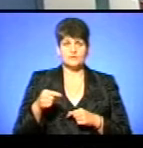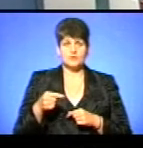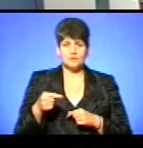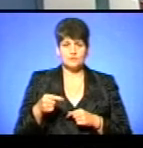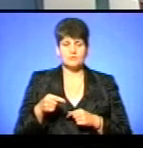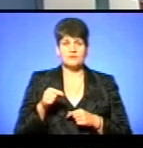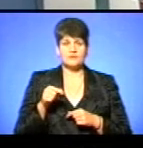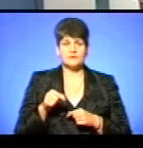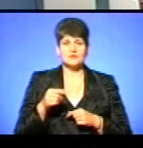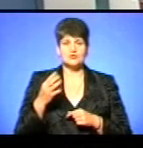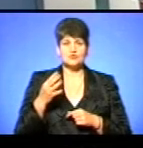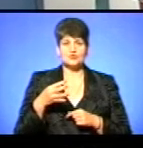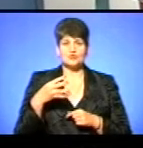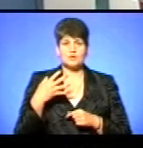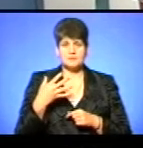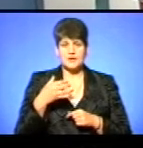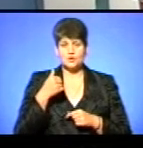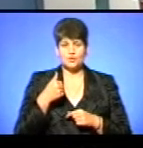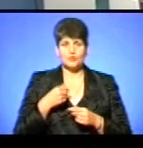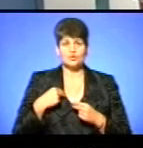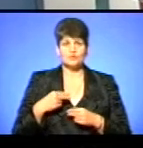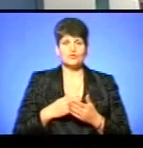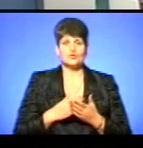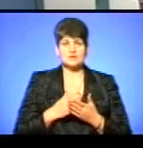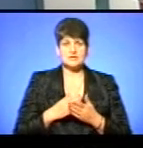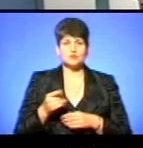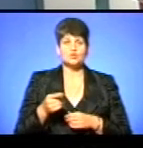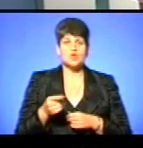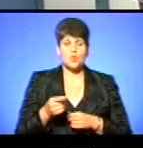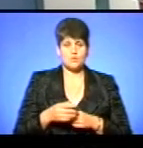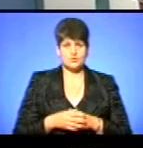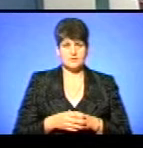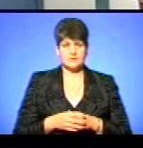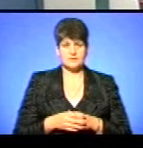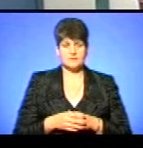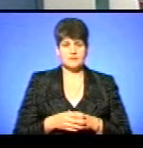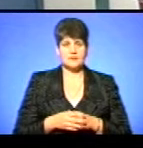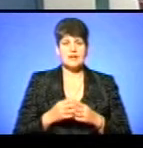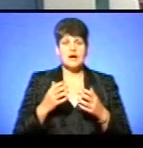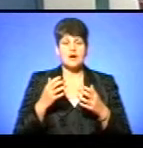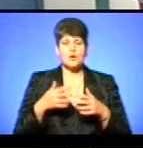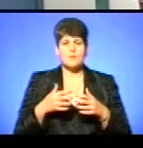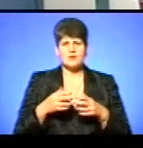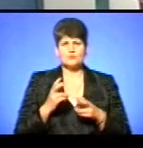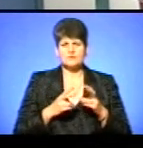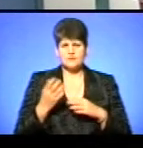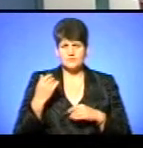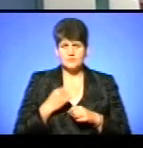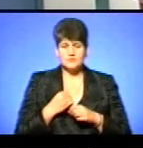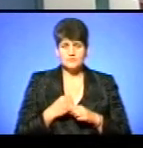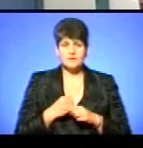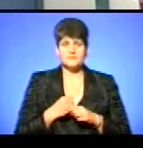Він вже 45 років, трудового скажу, має в Тернополі. На комбайн ми і цей. Але